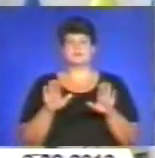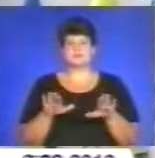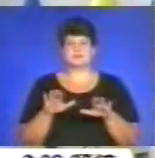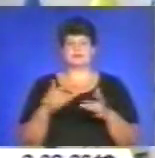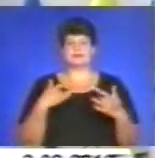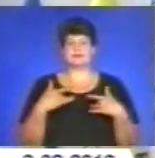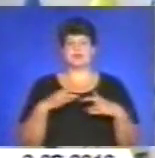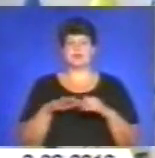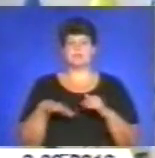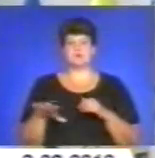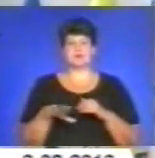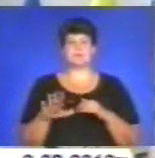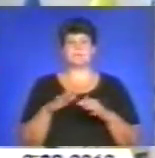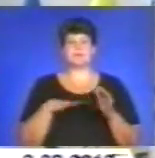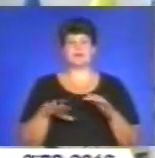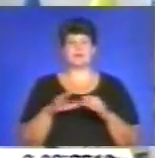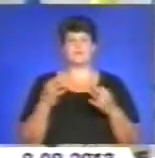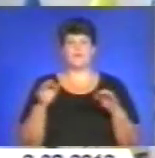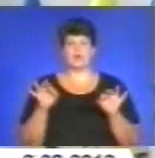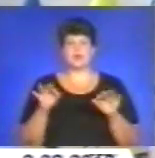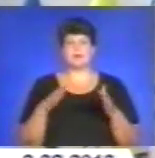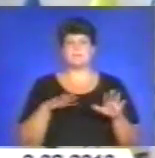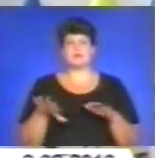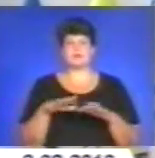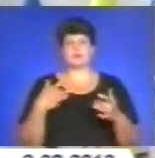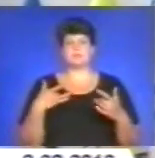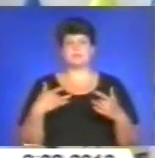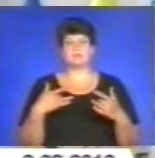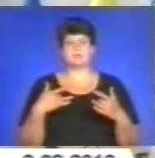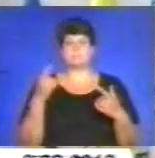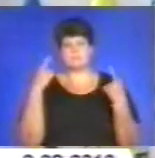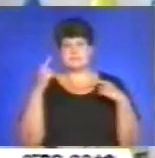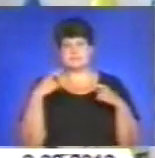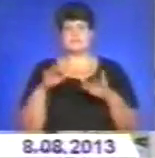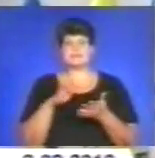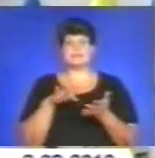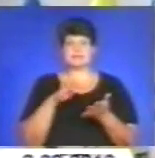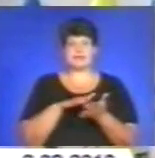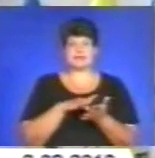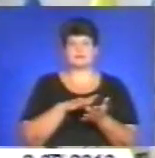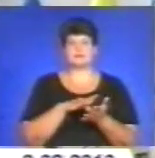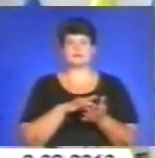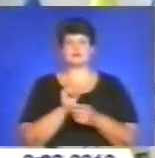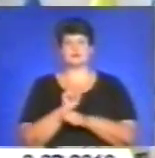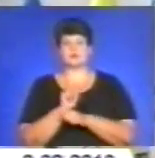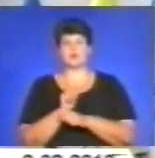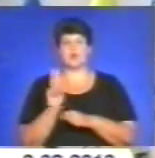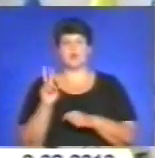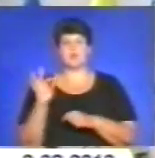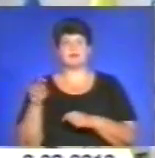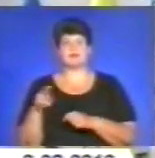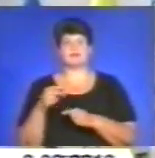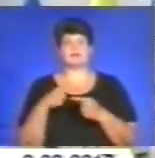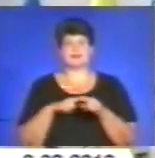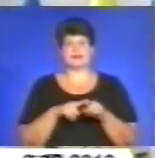театральний Майдан, Майдан Волі, Майдан Мистецтв. В центрі міста – це зупинка-центр, зупинка-купертурний технікум